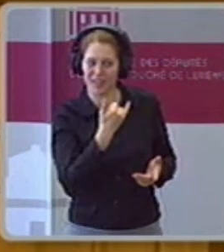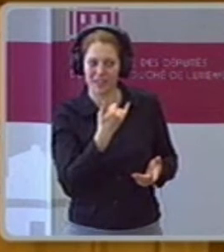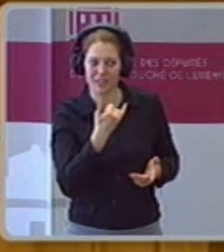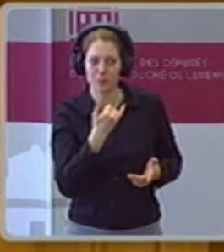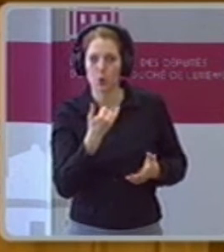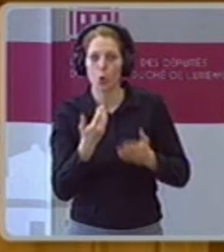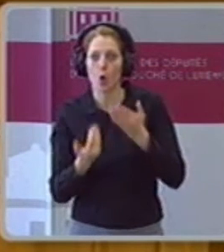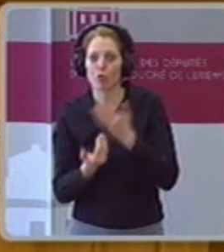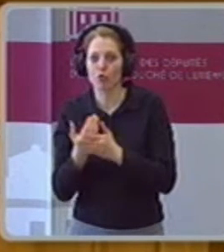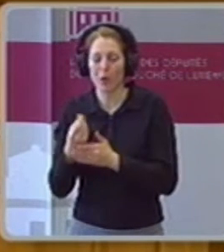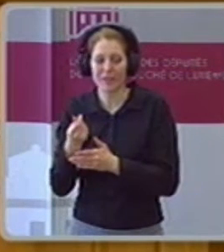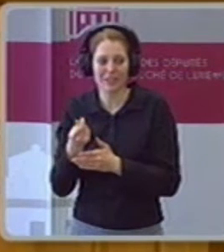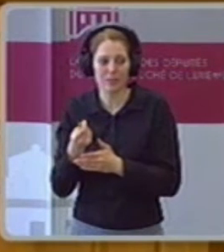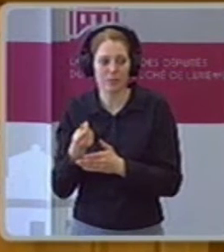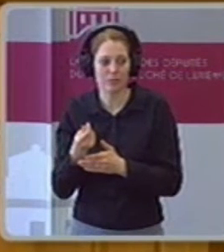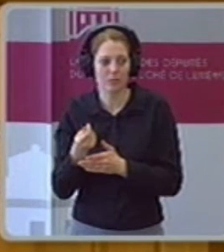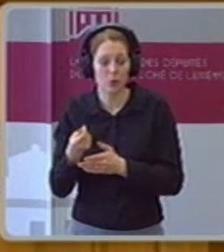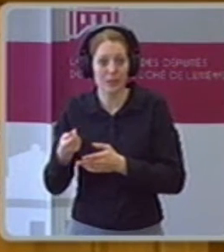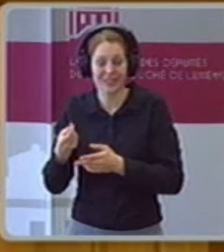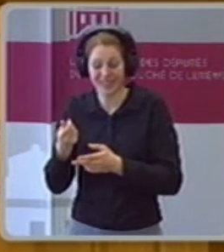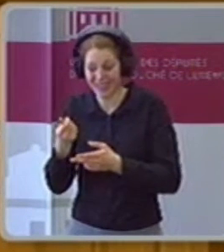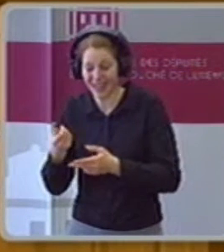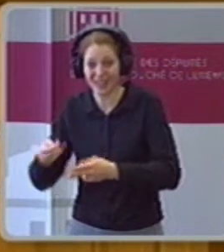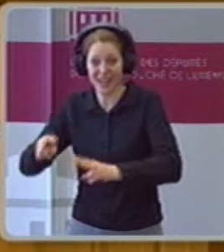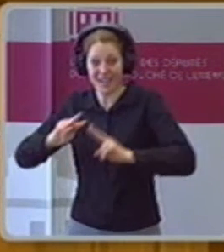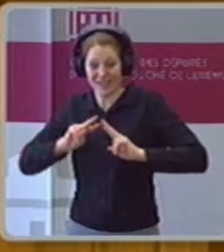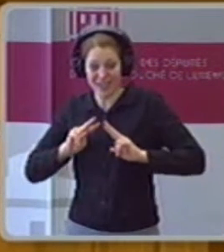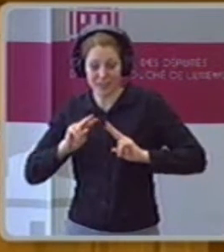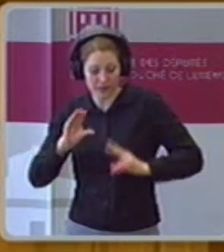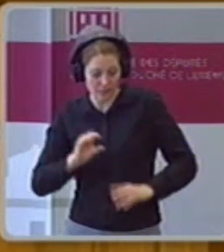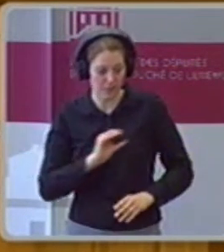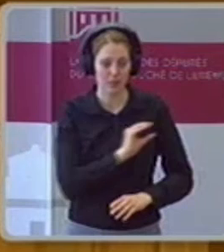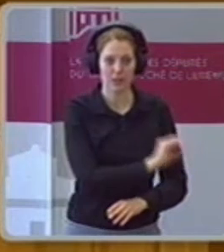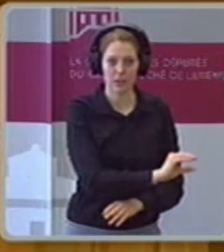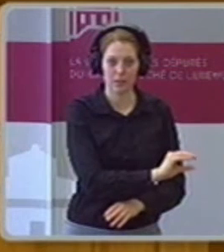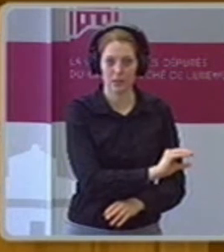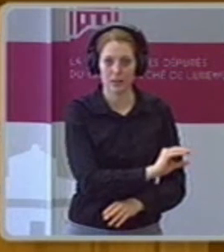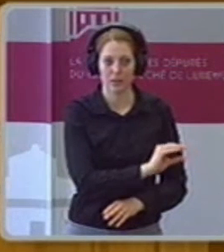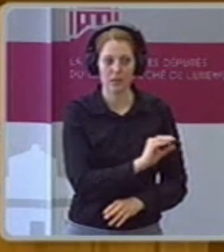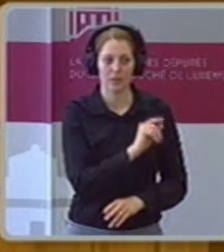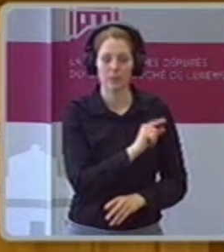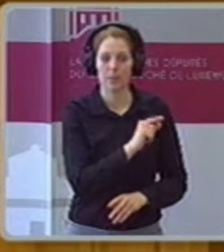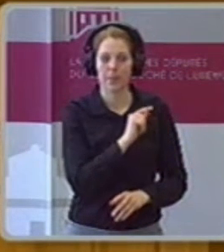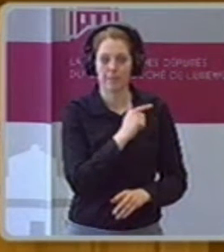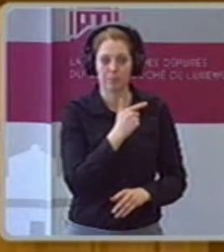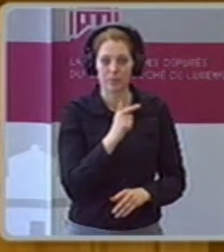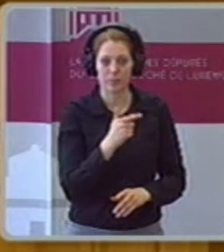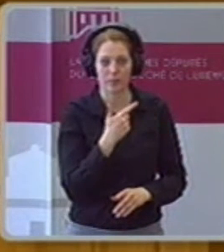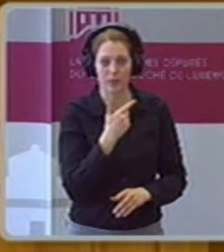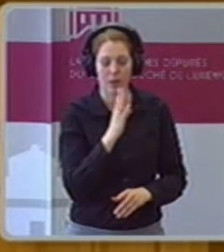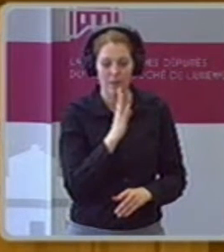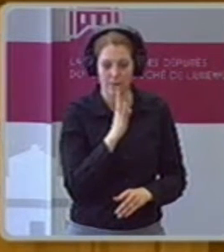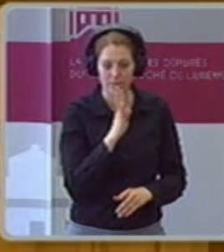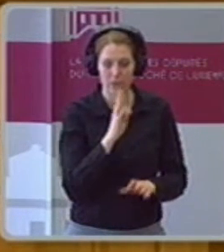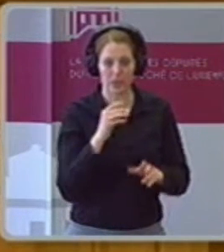2016 sind dann 200 Millionen, 1732 Millionen, 2018, 2019, 200 Millionen, 2020 sogar